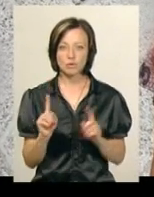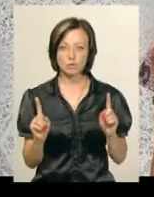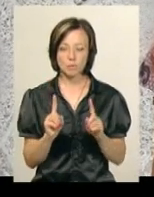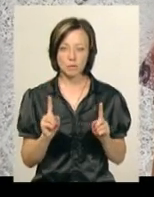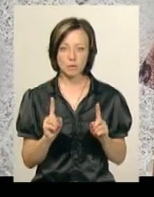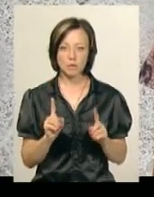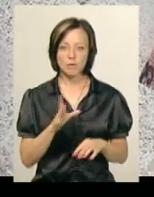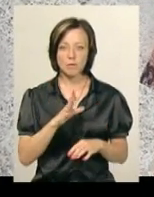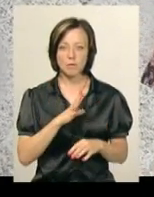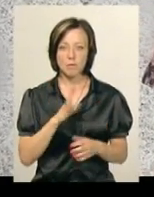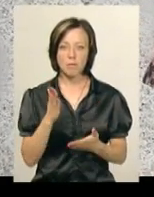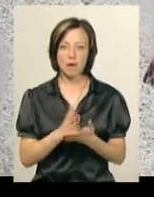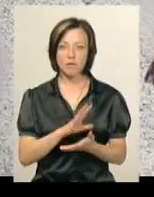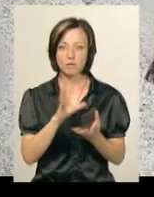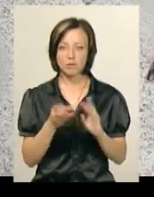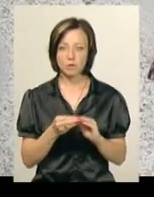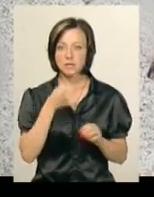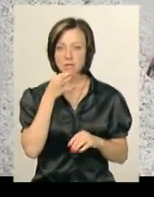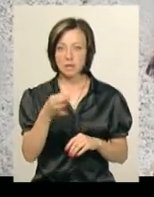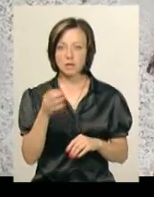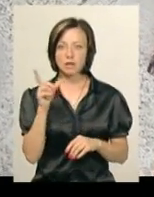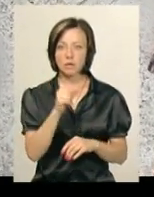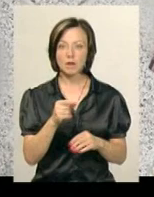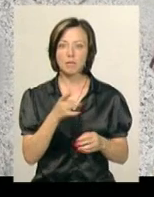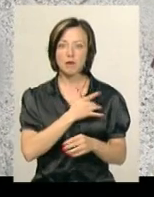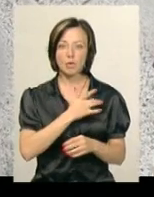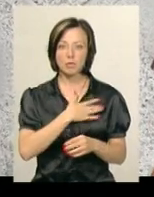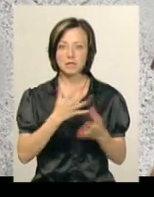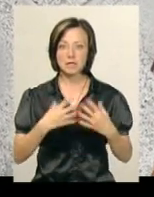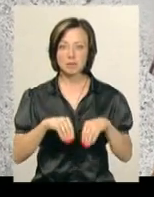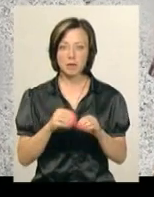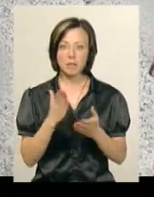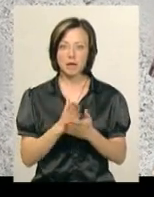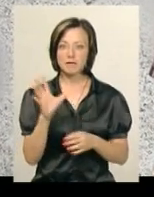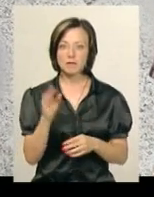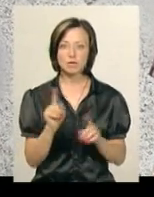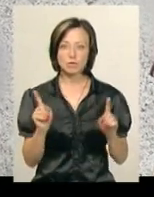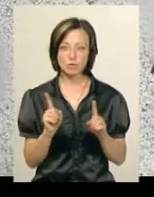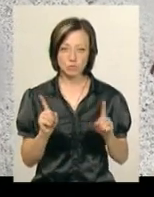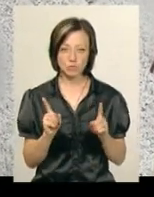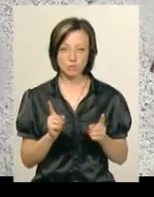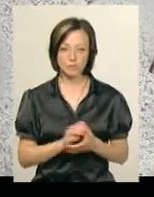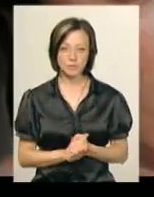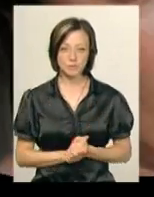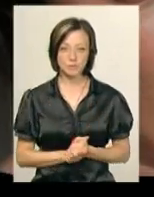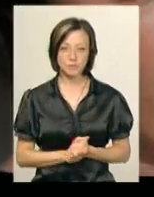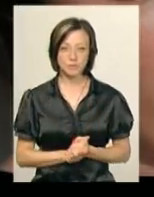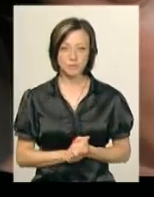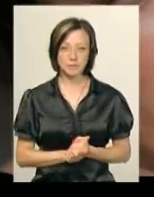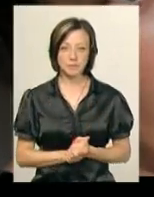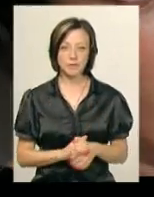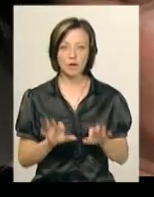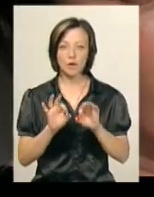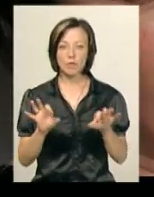мав все. Я їм сказала, що мені йдуть прийомну сім'ю, сказала, що вони будуть мати все, що мани не мали». Як